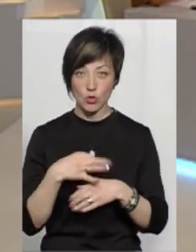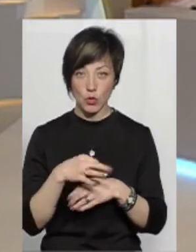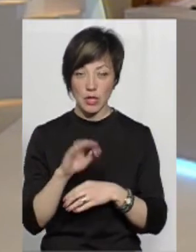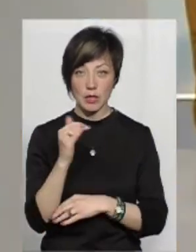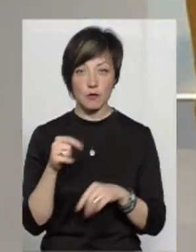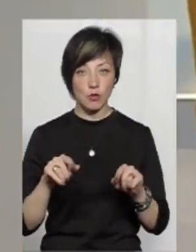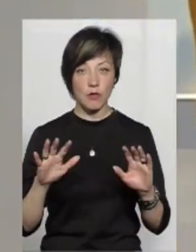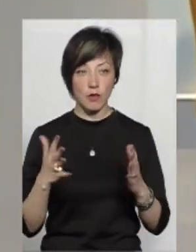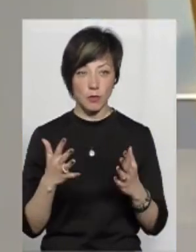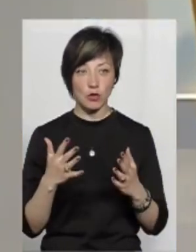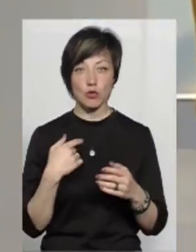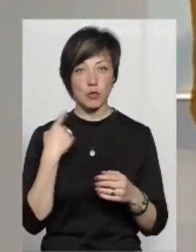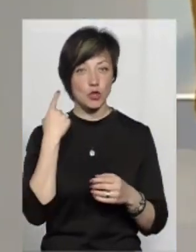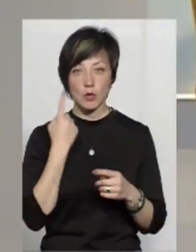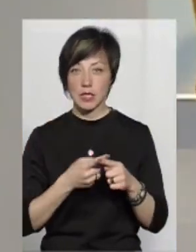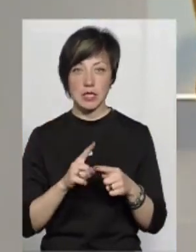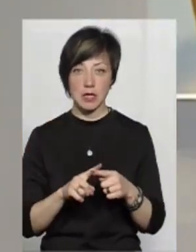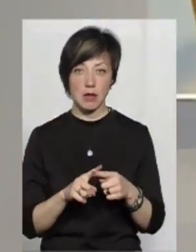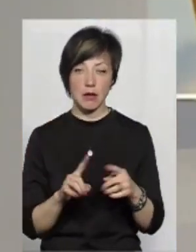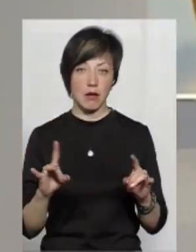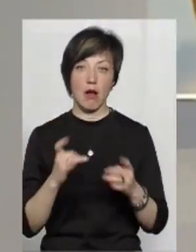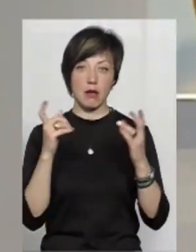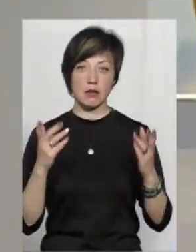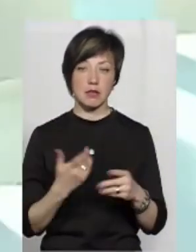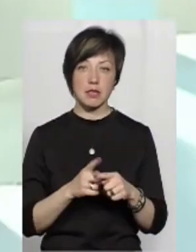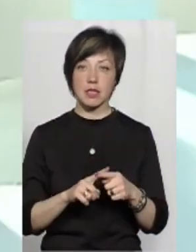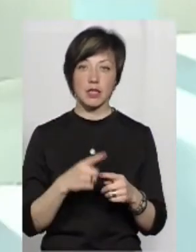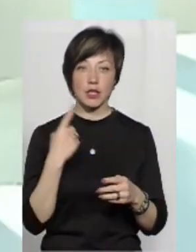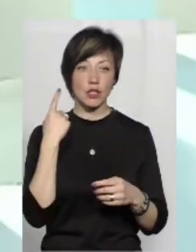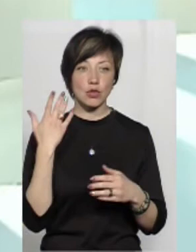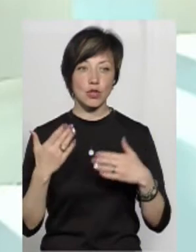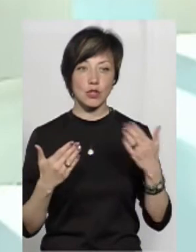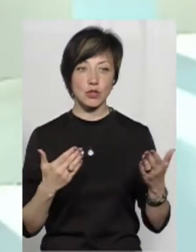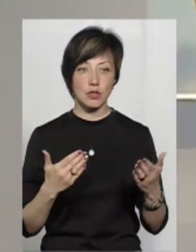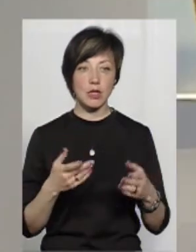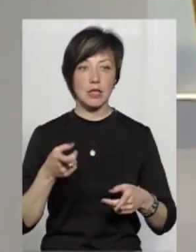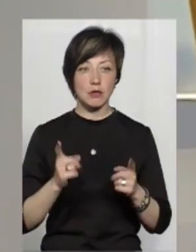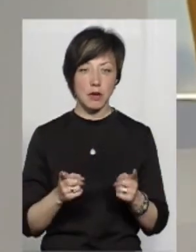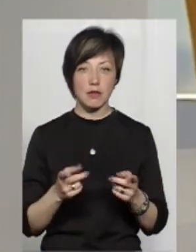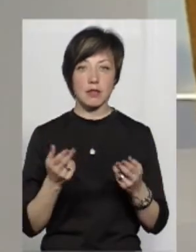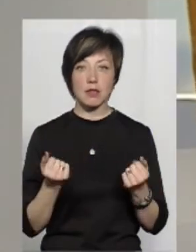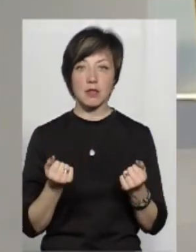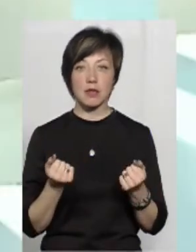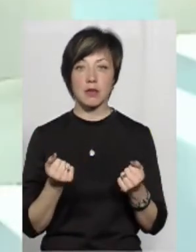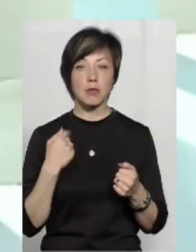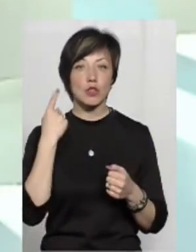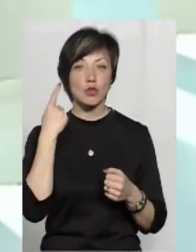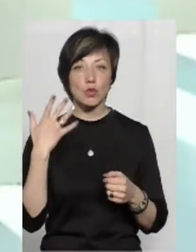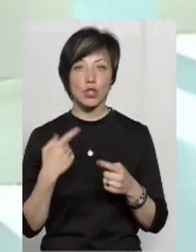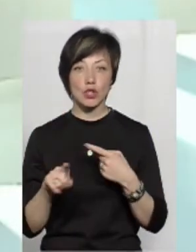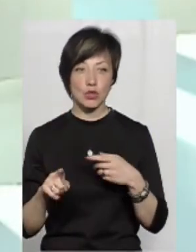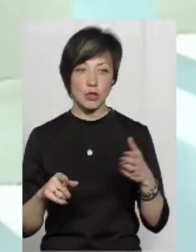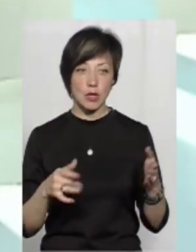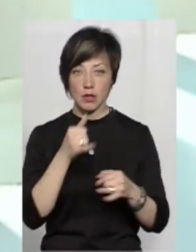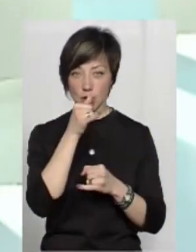цькоюють дитину. В цьому випадку, ну, з того, що ми чули, це про раду. Ми не чули іншу сторону. Ну, насправді, так. Ми не чули іншу сторону, тому